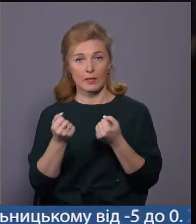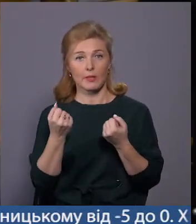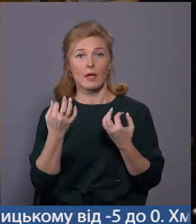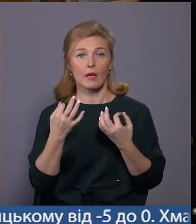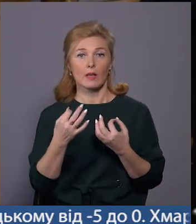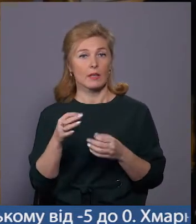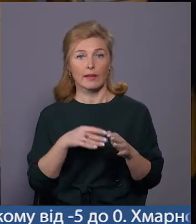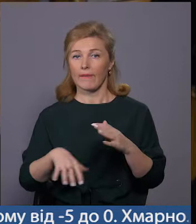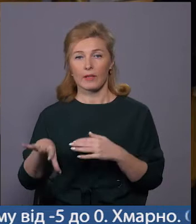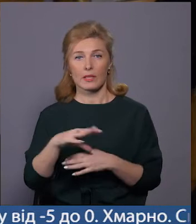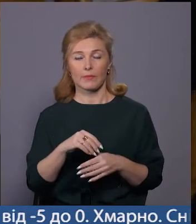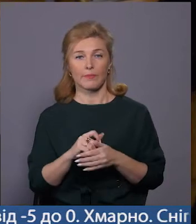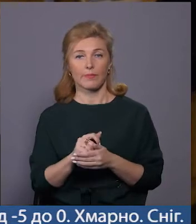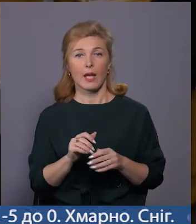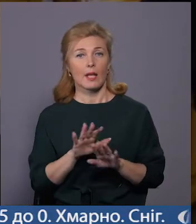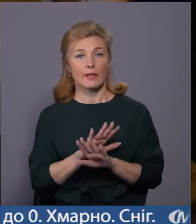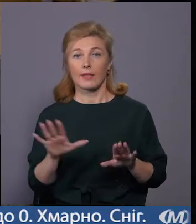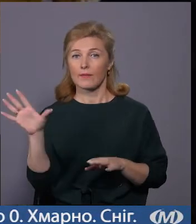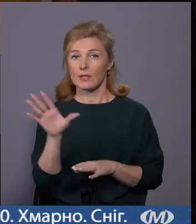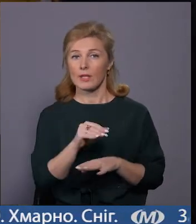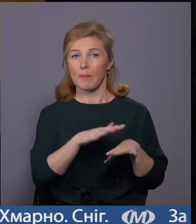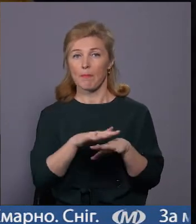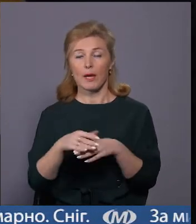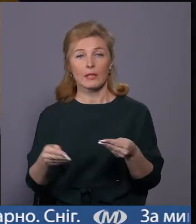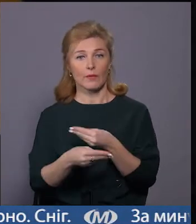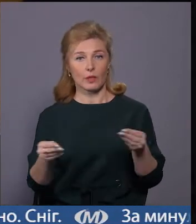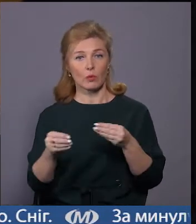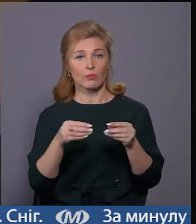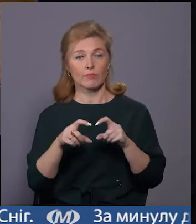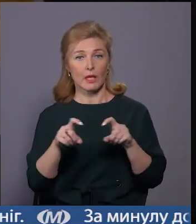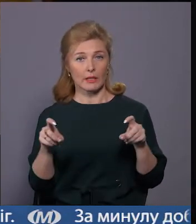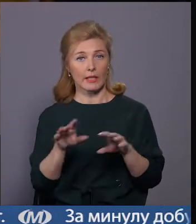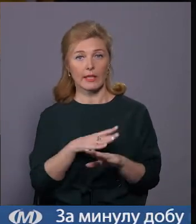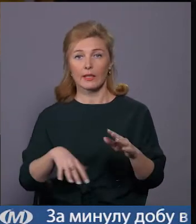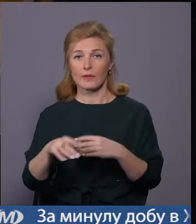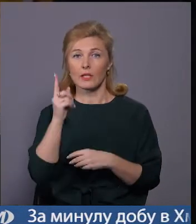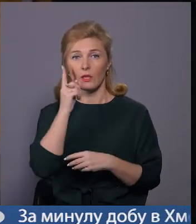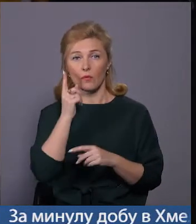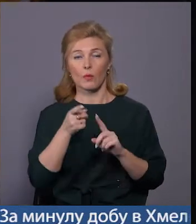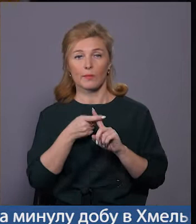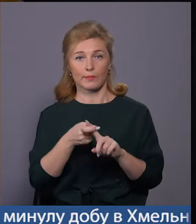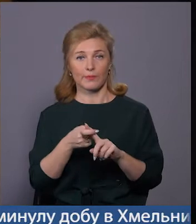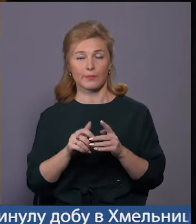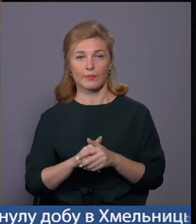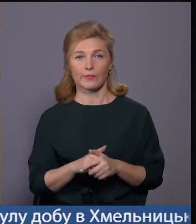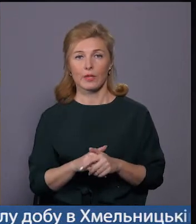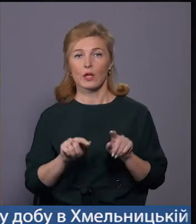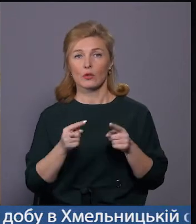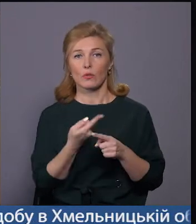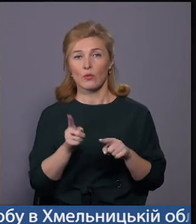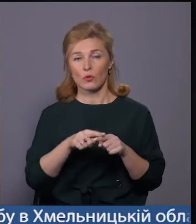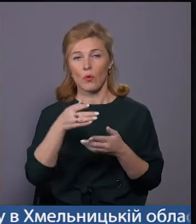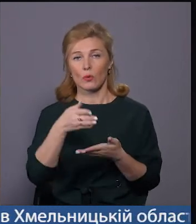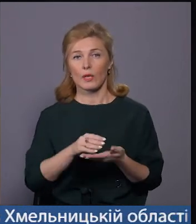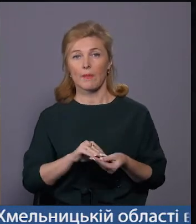не всім. Не всі банки зараз ще видають пластикові картки і не всі телефони підтримують безконтактний розрахунок. І тому в цьому є